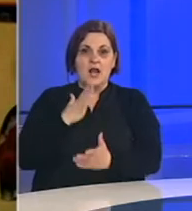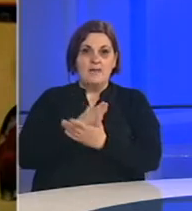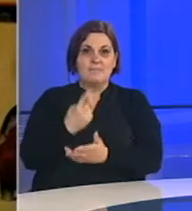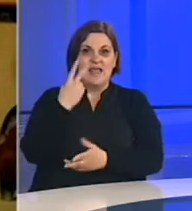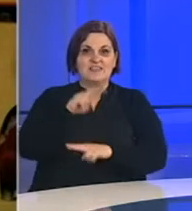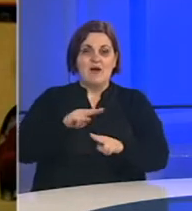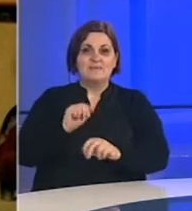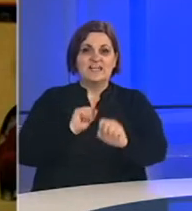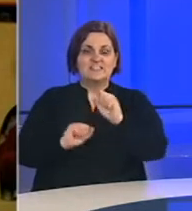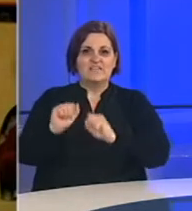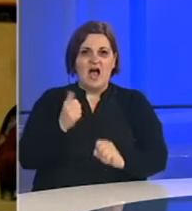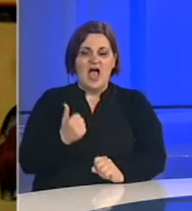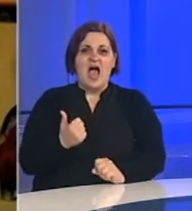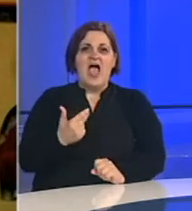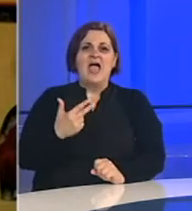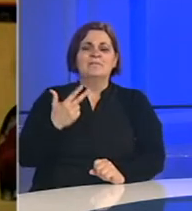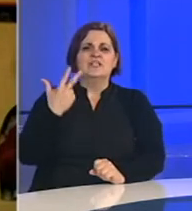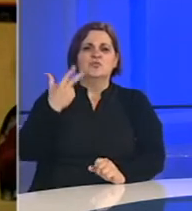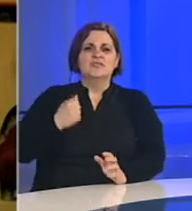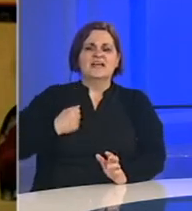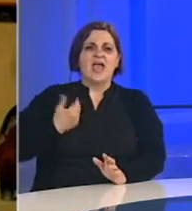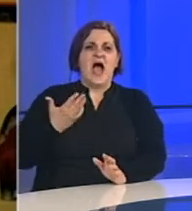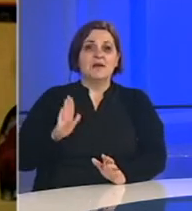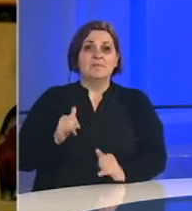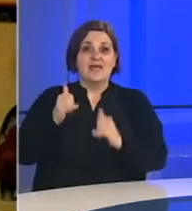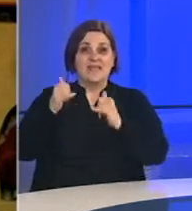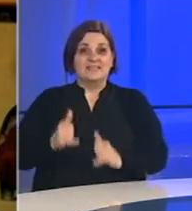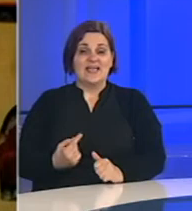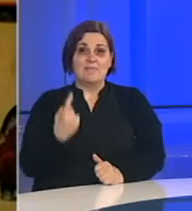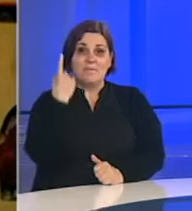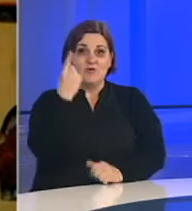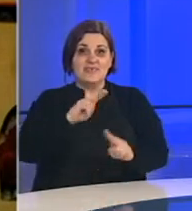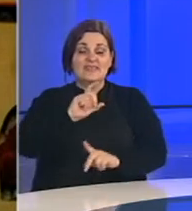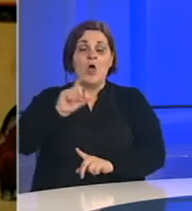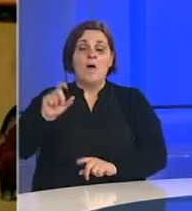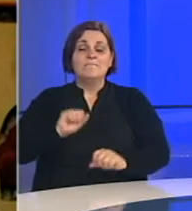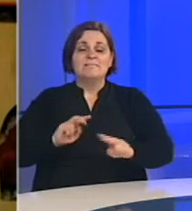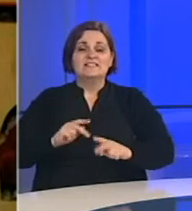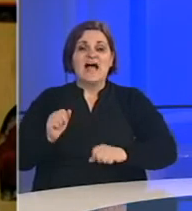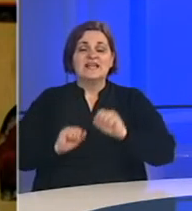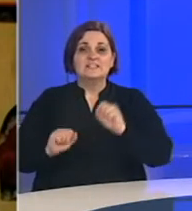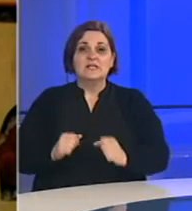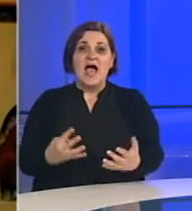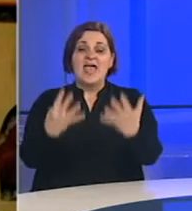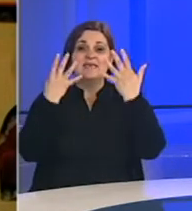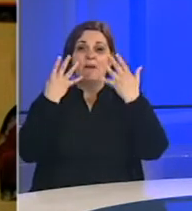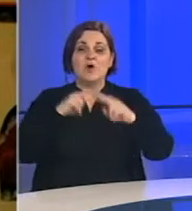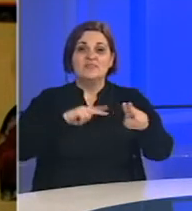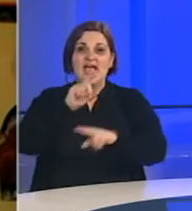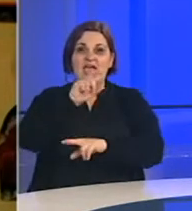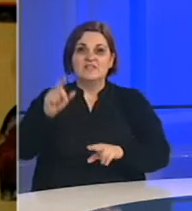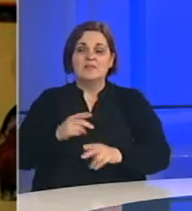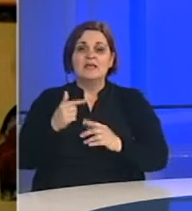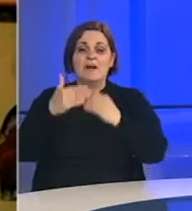dva ministarstva odbrane, bile su tri armije i tako dalje. Sada imamo jedno ministarstvo odbrane, imamo devet ministarstava,